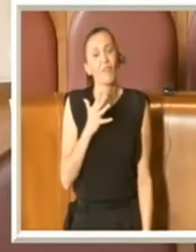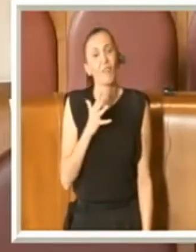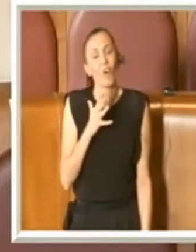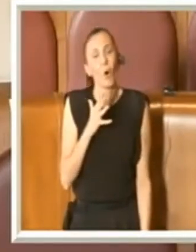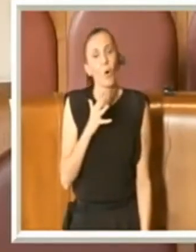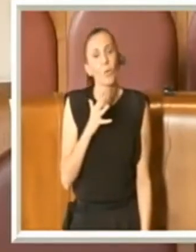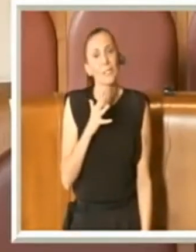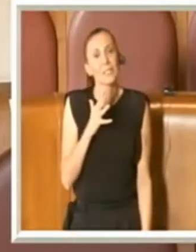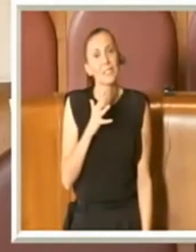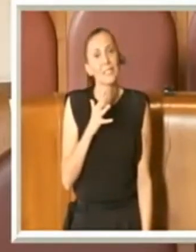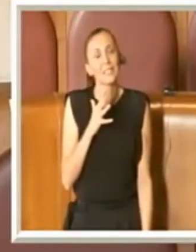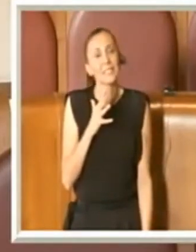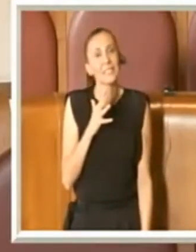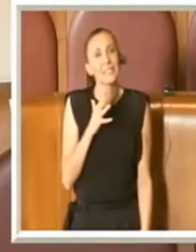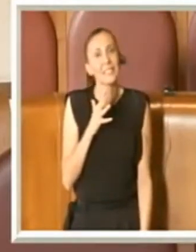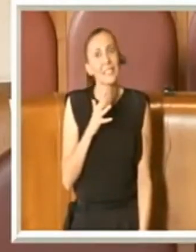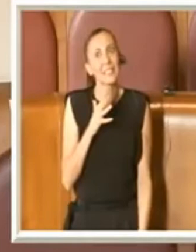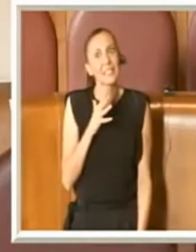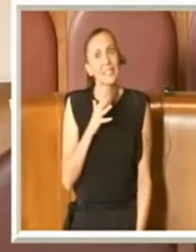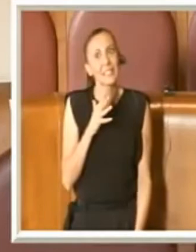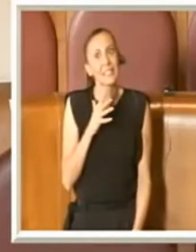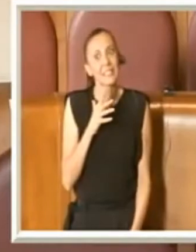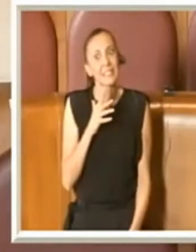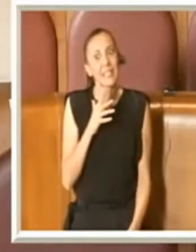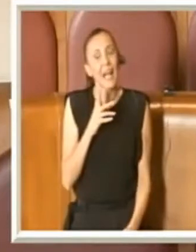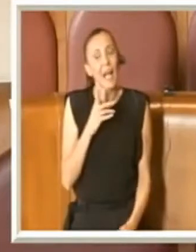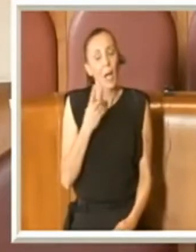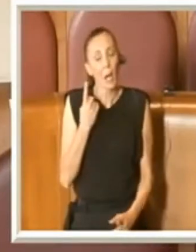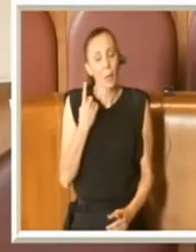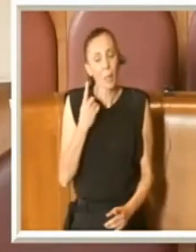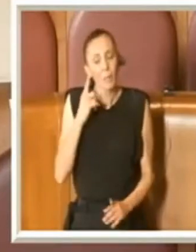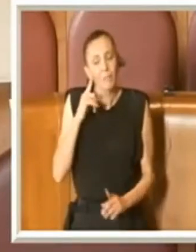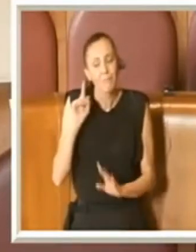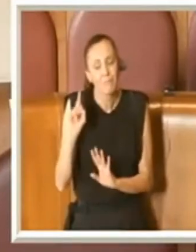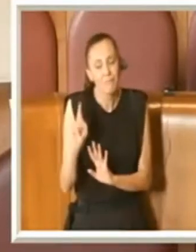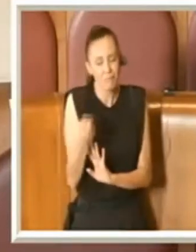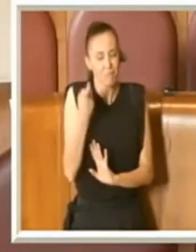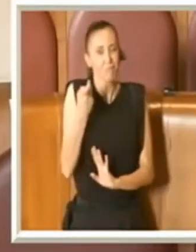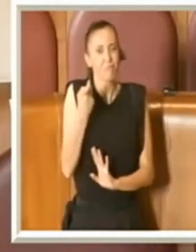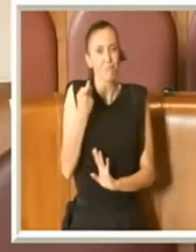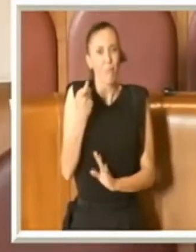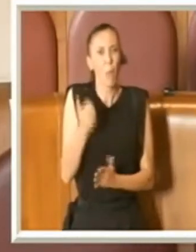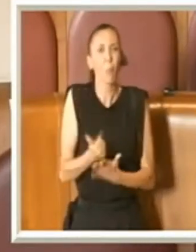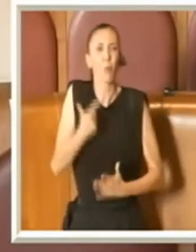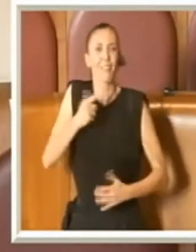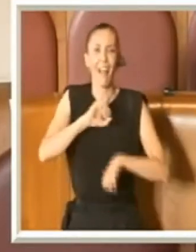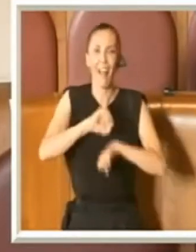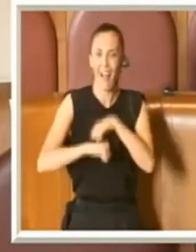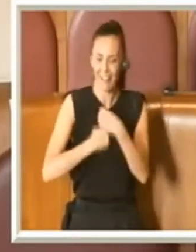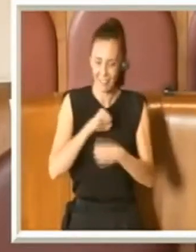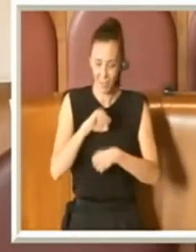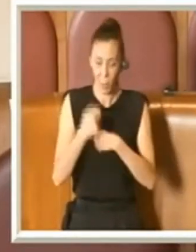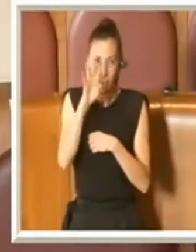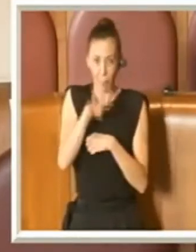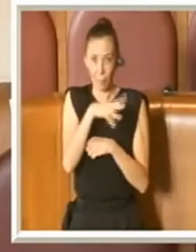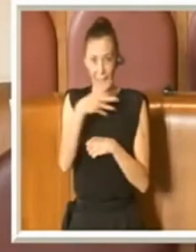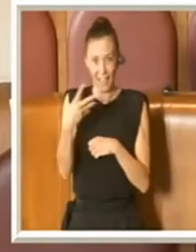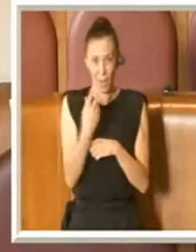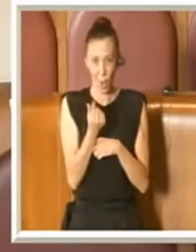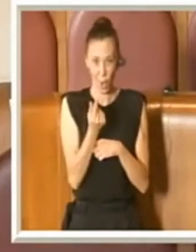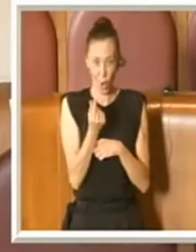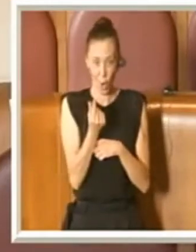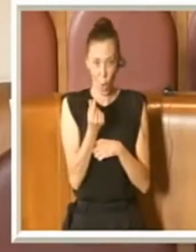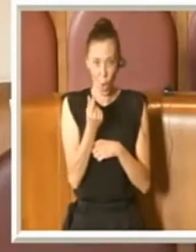'importanza dell'azione che noi stiamo facendo con questo piano economico e